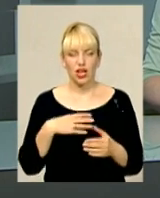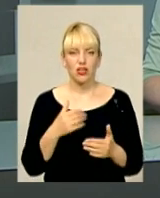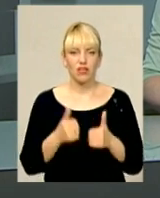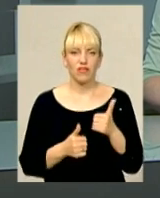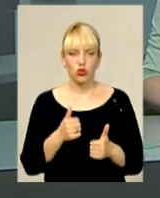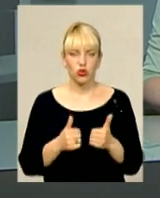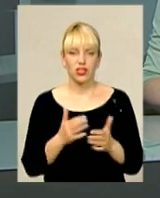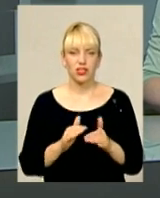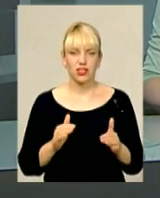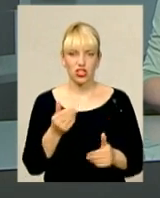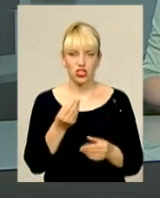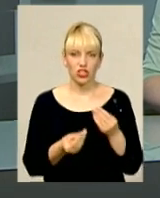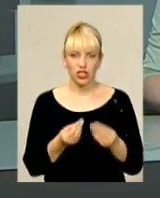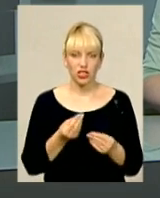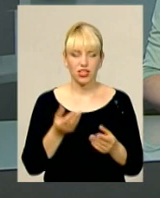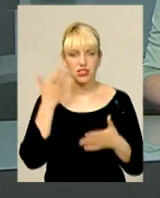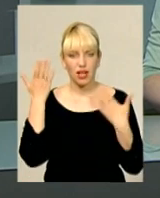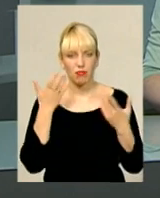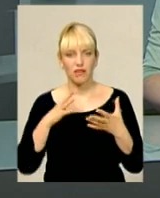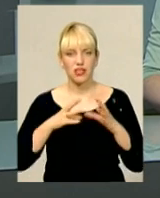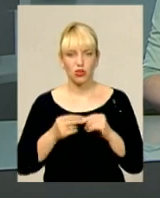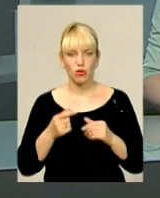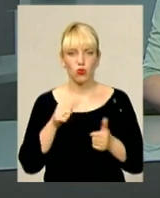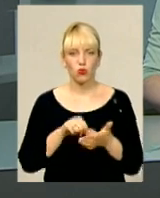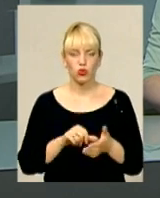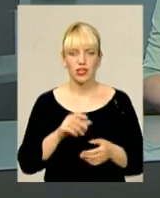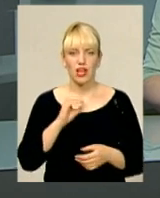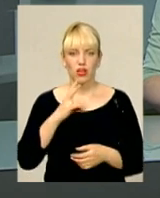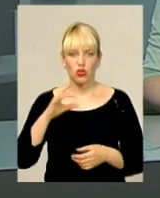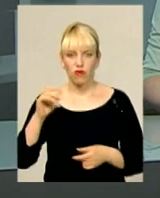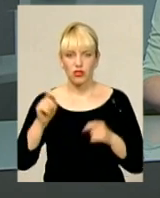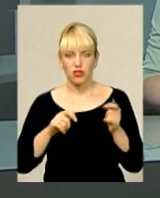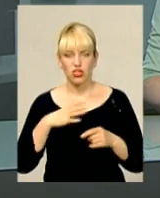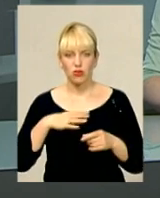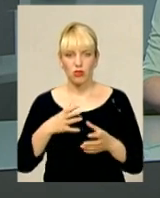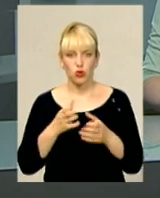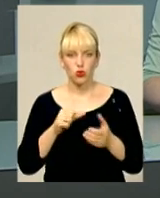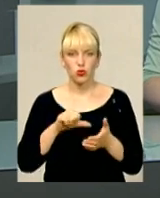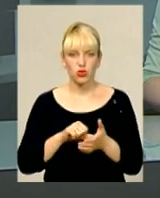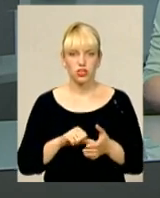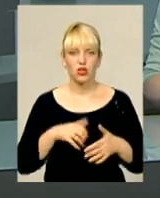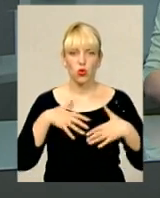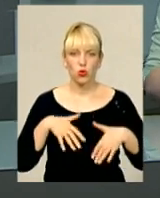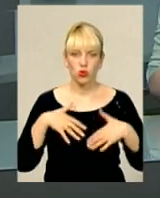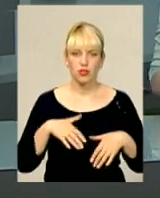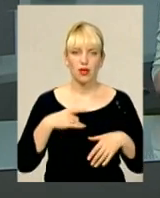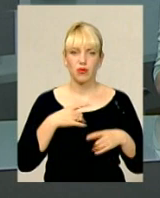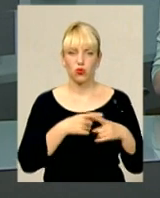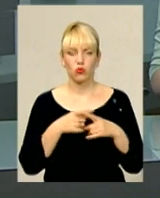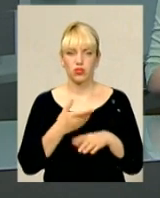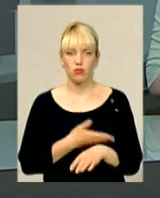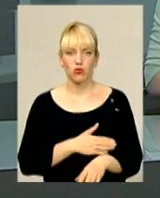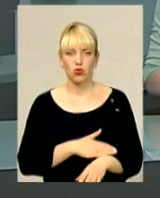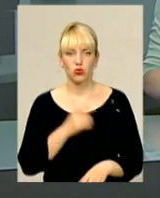дитячі народні ігри та забави. Загалом участь в етнофестивалі беруть участь колективи з Грузії, Польщі, Білорусі та України.